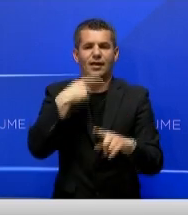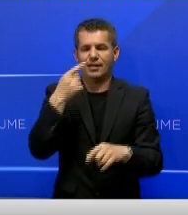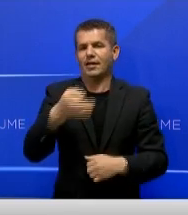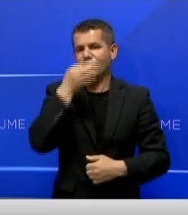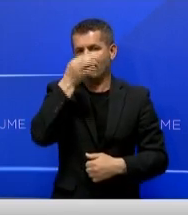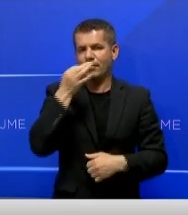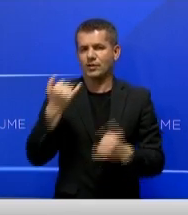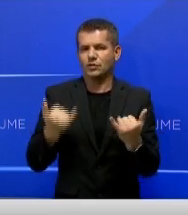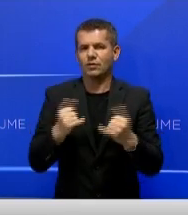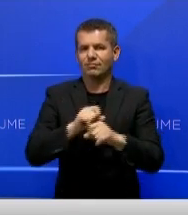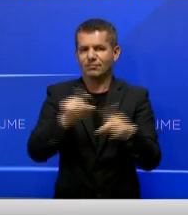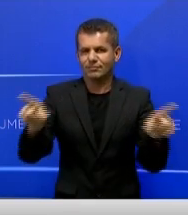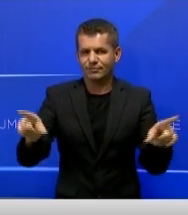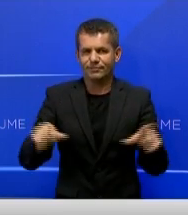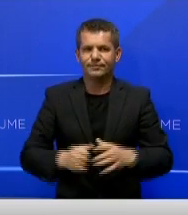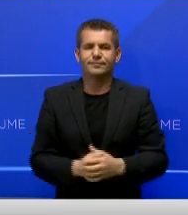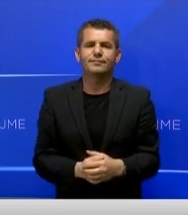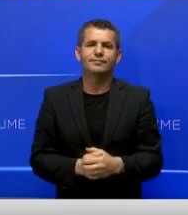njoftim.